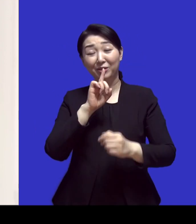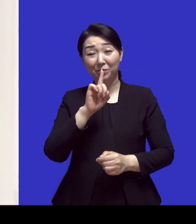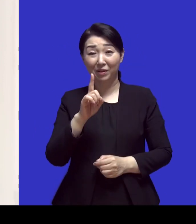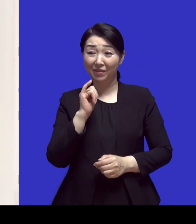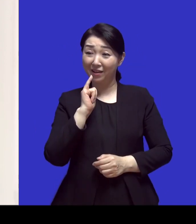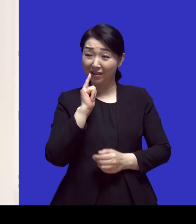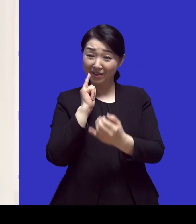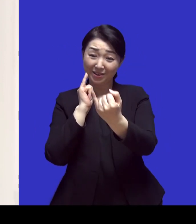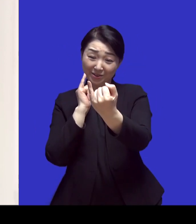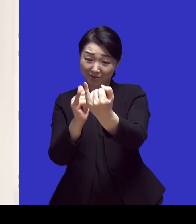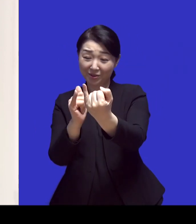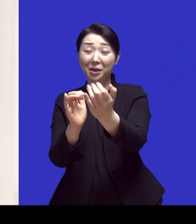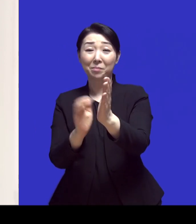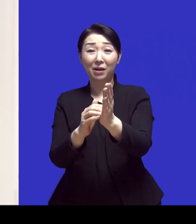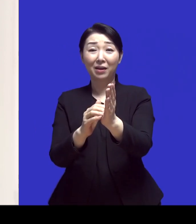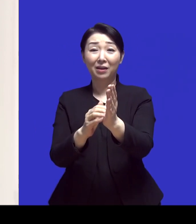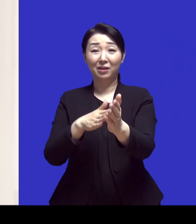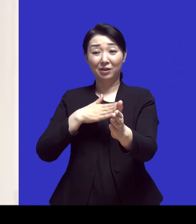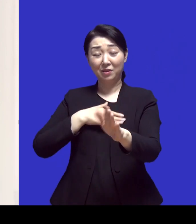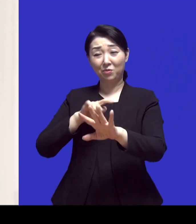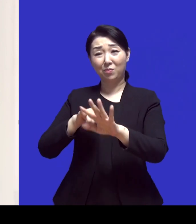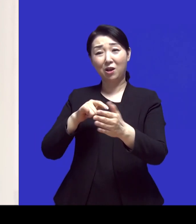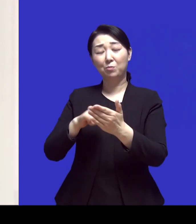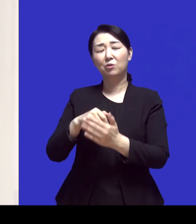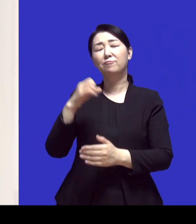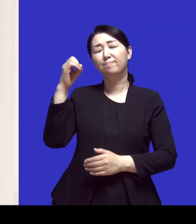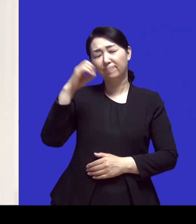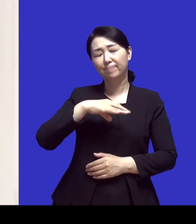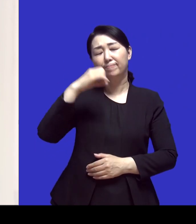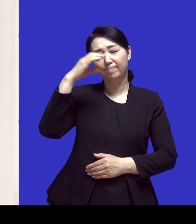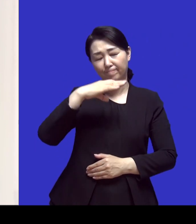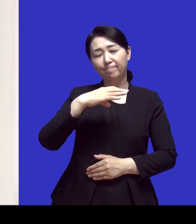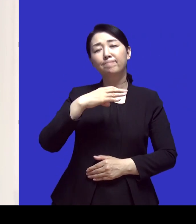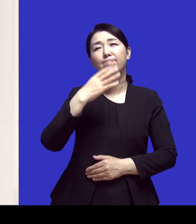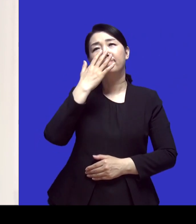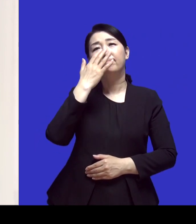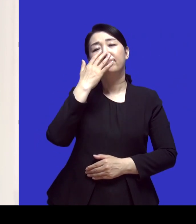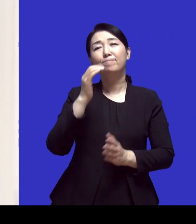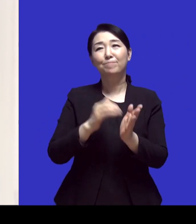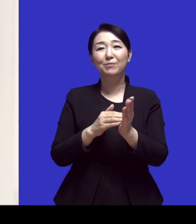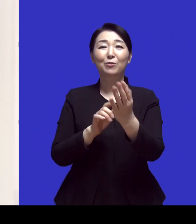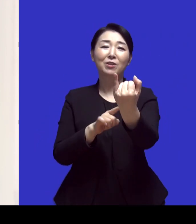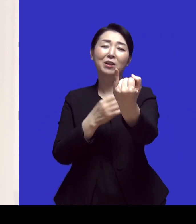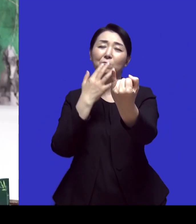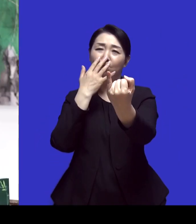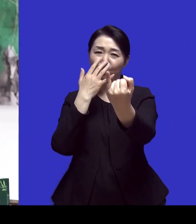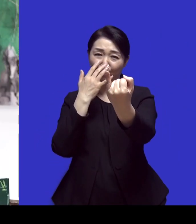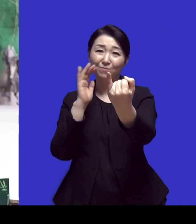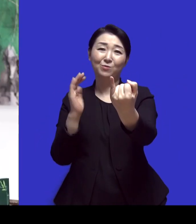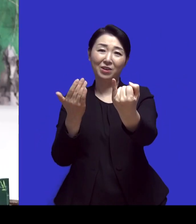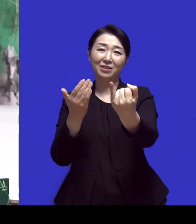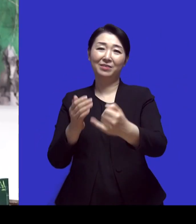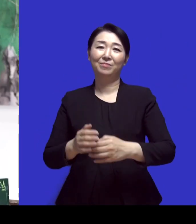전화했더니 저도 마음이 담담해져 있고 신기하게 아내도 마음이 담담해져 있었어요